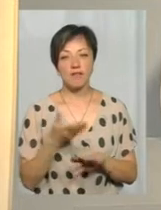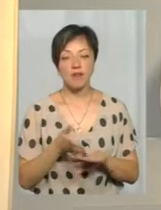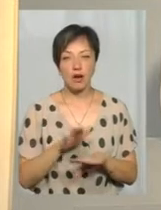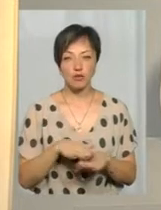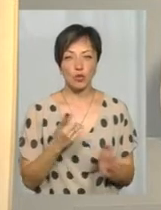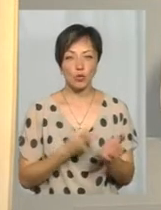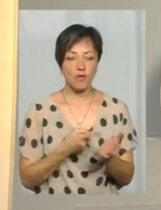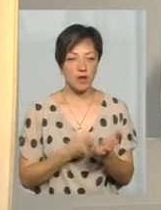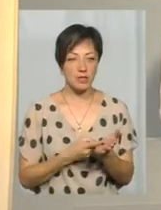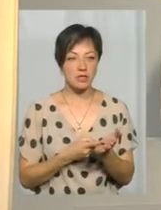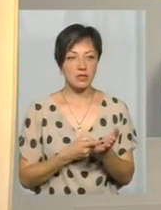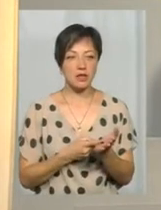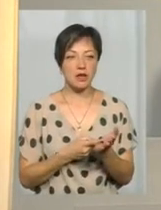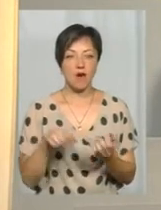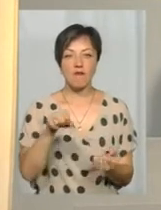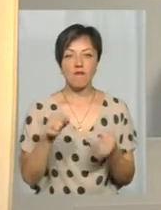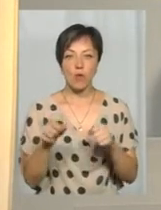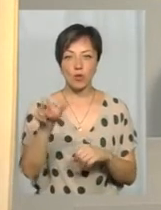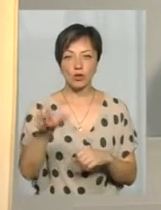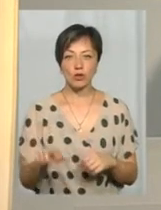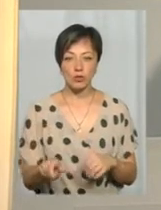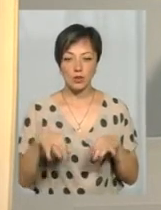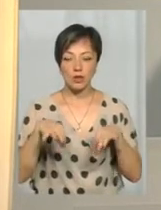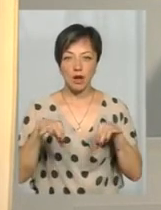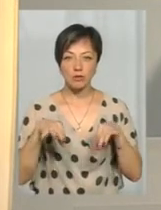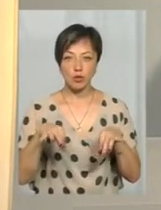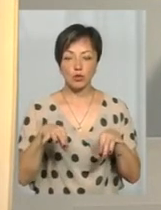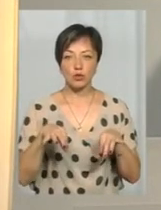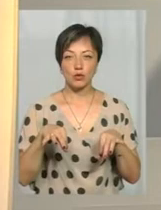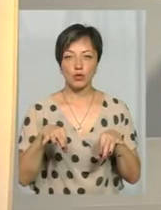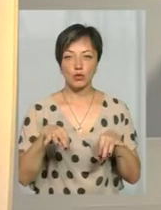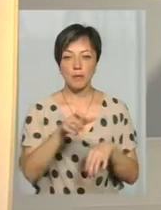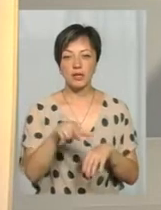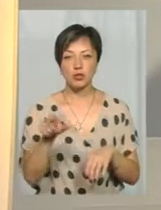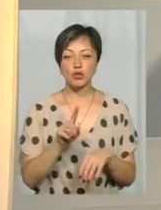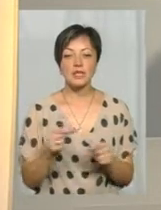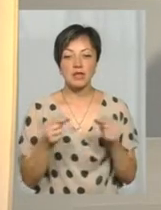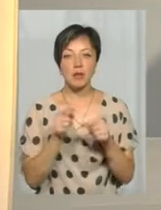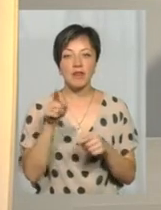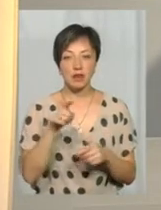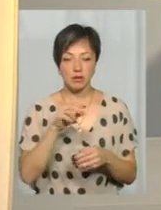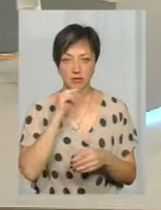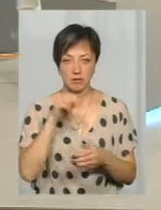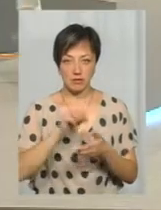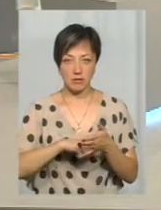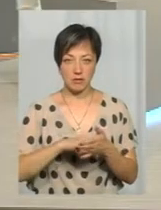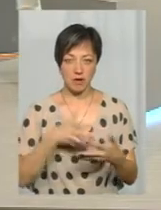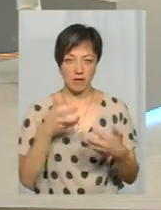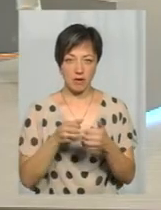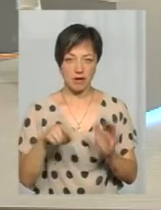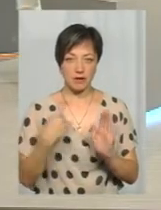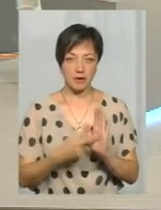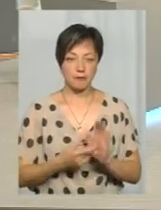довести водію транспорту пасажирського, що саме він спричинив ДТП? Ну,